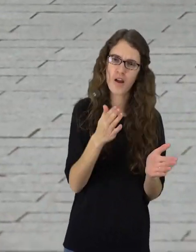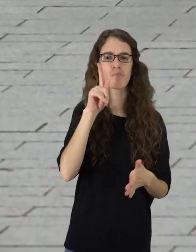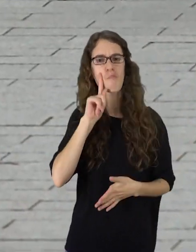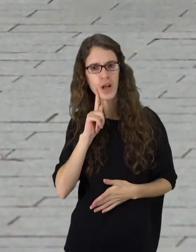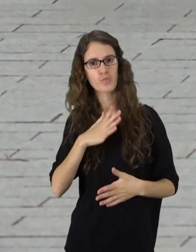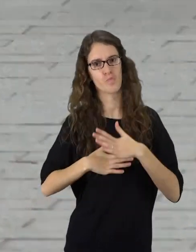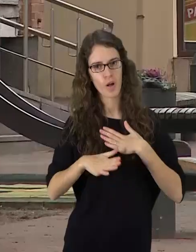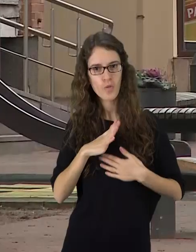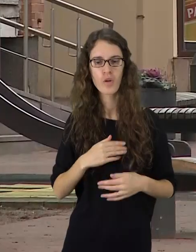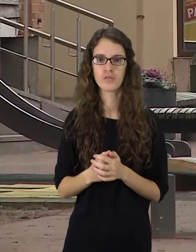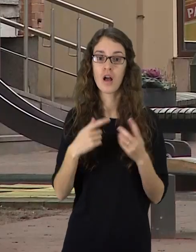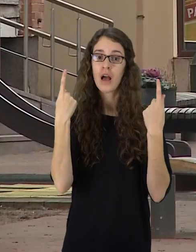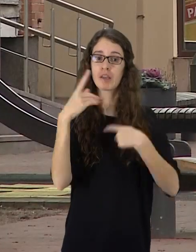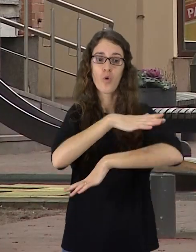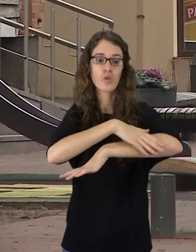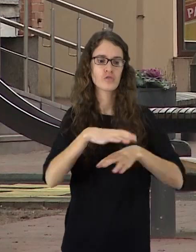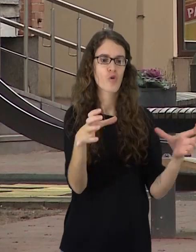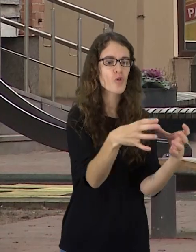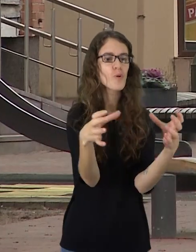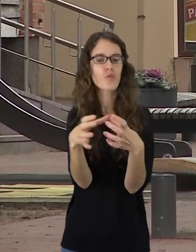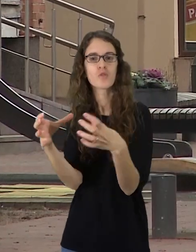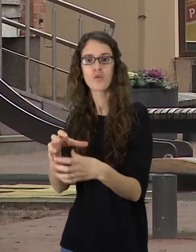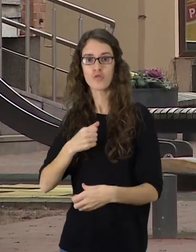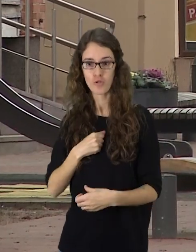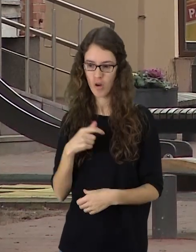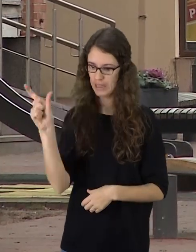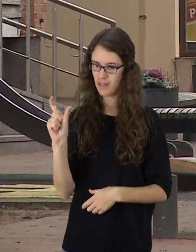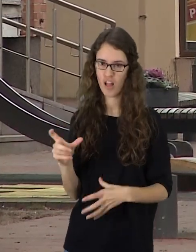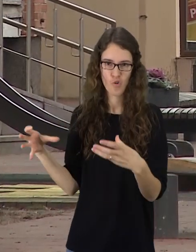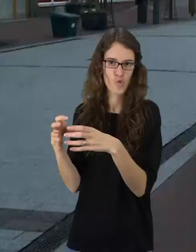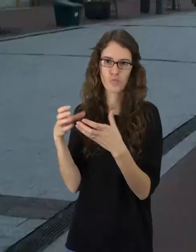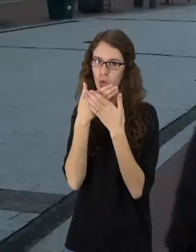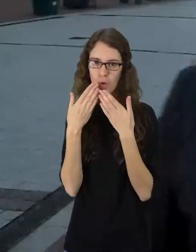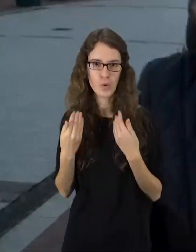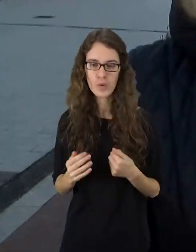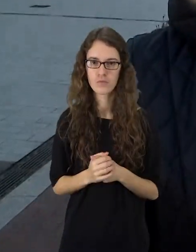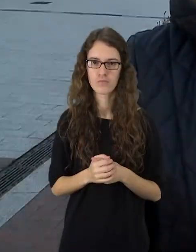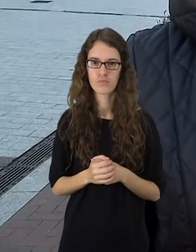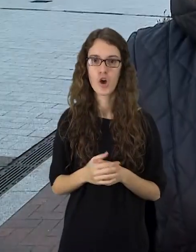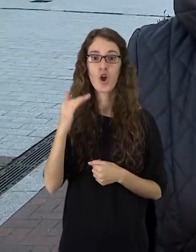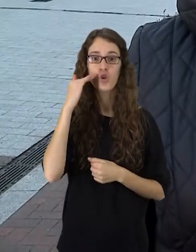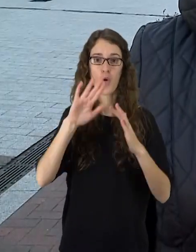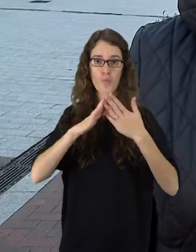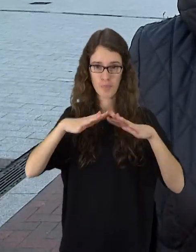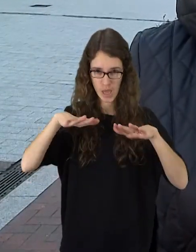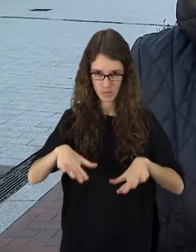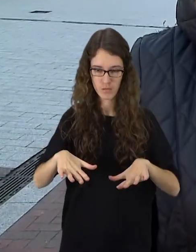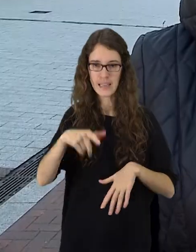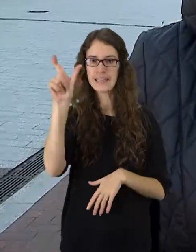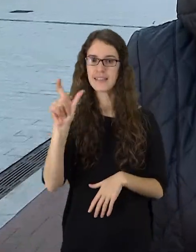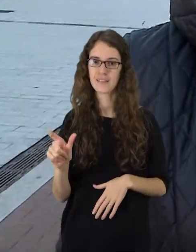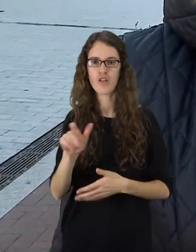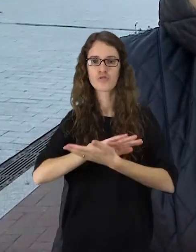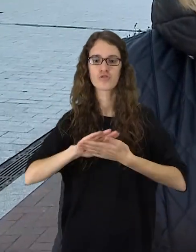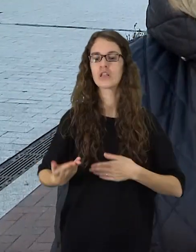tuo tarpu yra ir labai kuklių. Štai italai net bendruomenės nėra sukūrė. Kiek italų gyvena Šiauliuose? Nežinau,